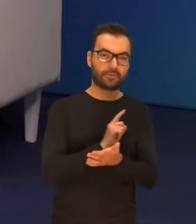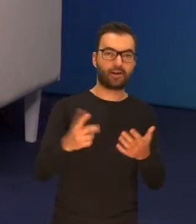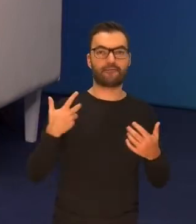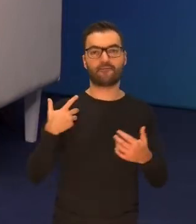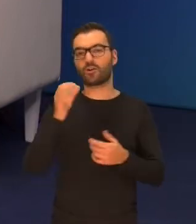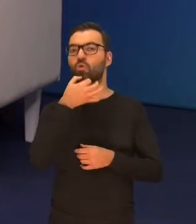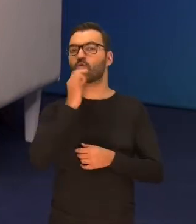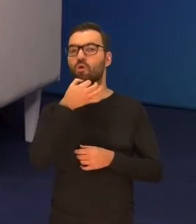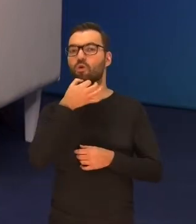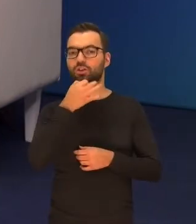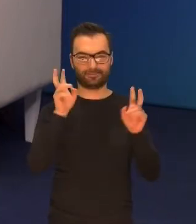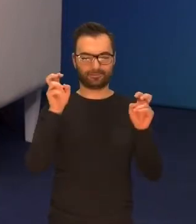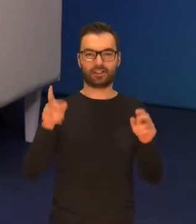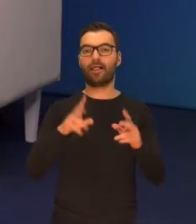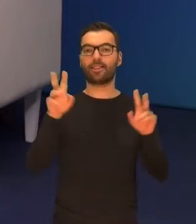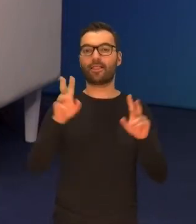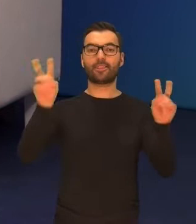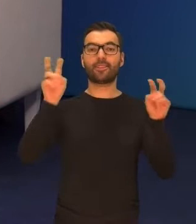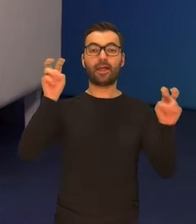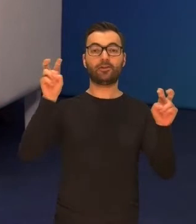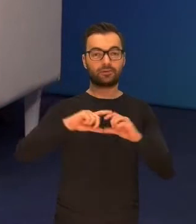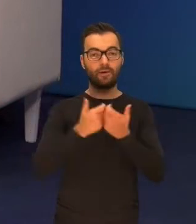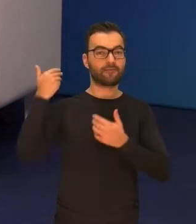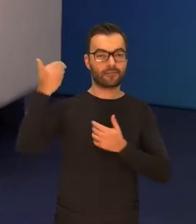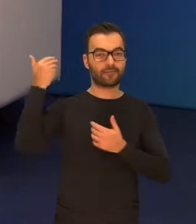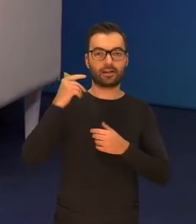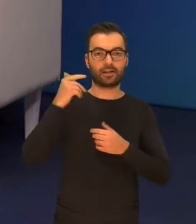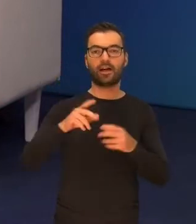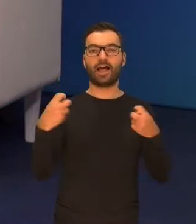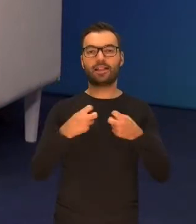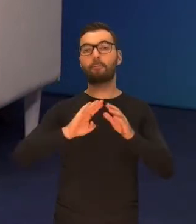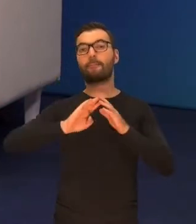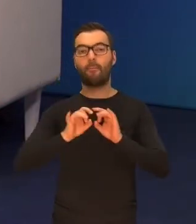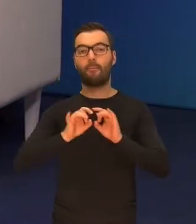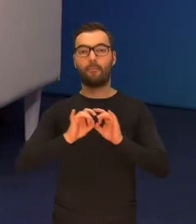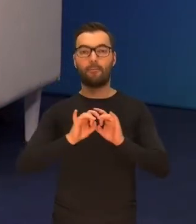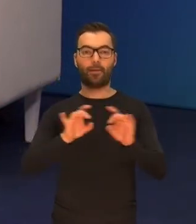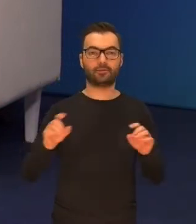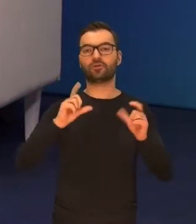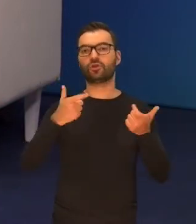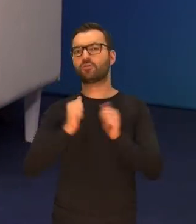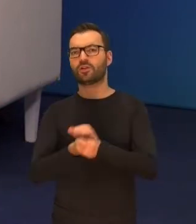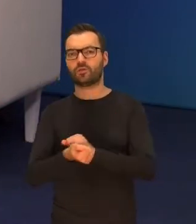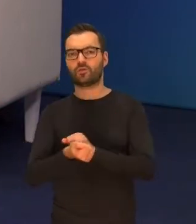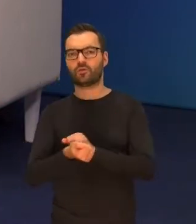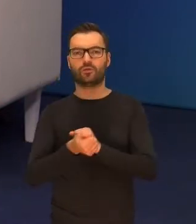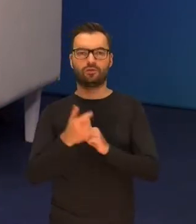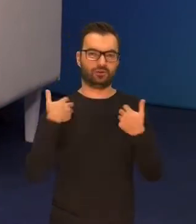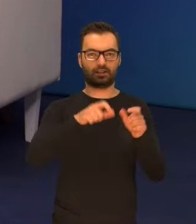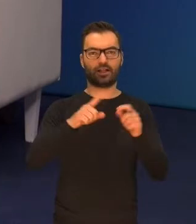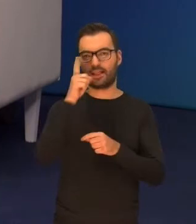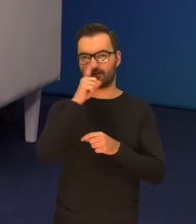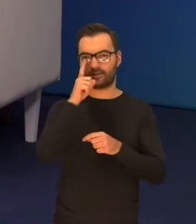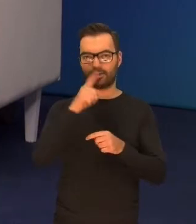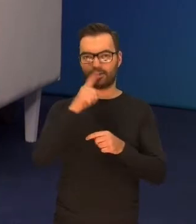wieku młodzieńczego właśnie. A tytuł tego wystąpienia Internet po pandemii. Co i jak zmieniło się w funkcjonowaniu nastolatków